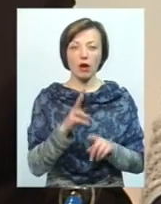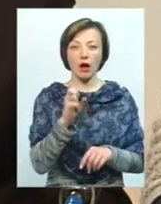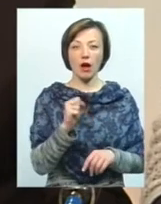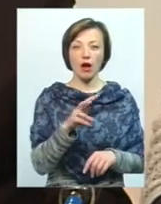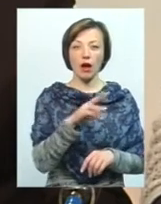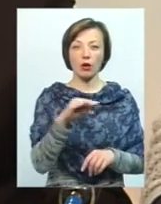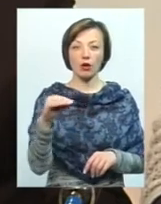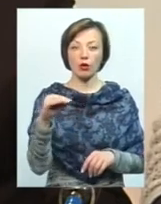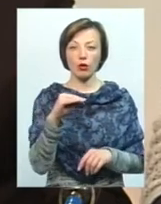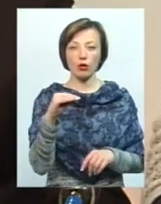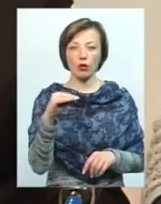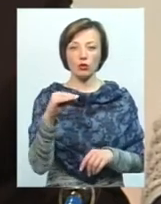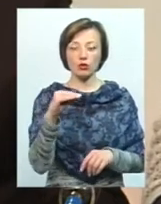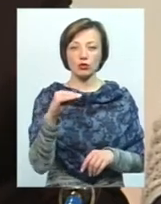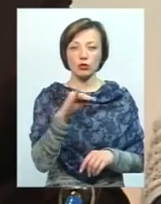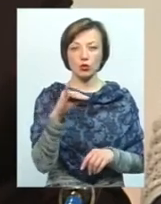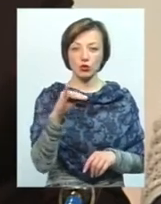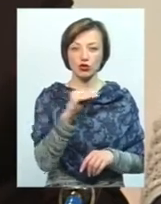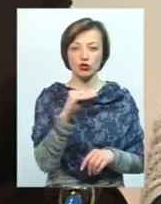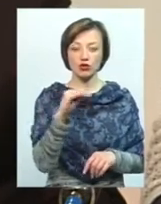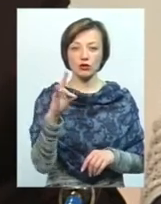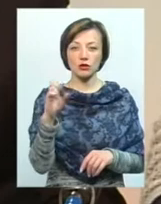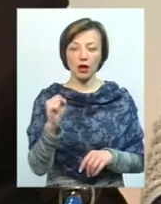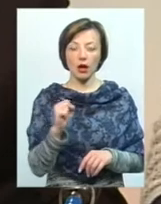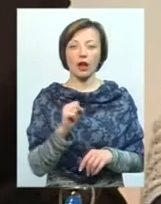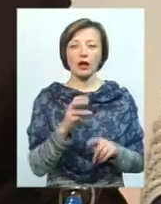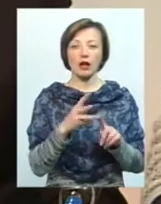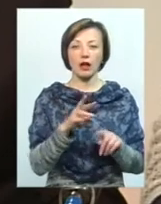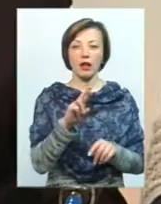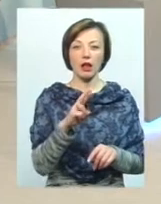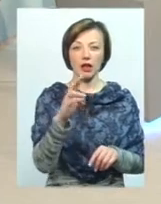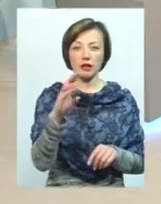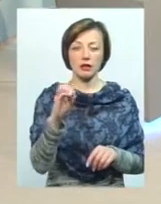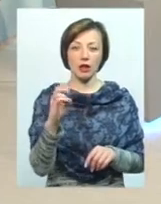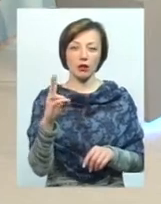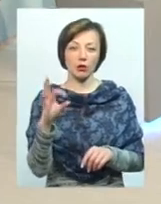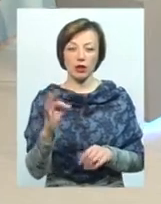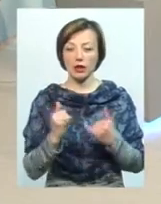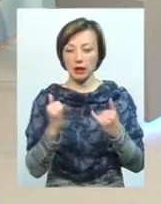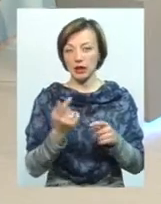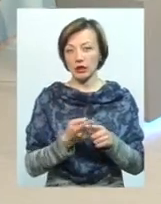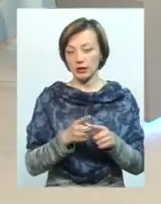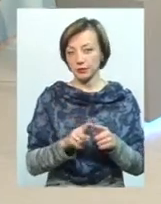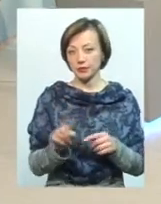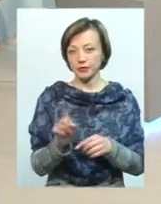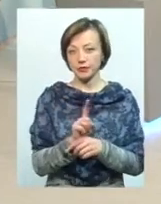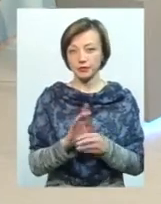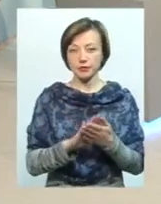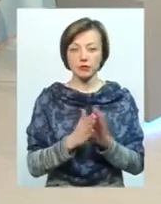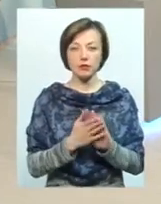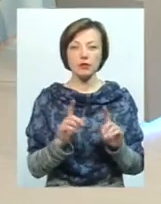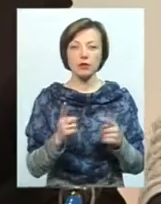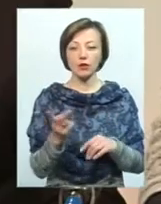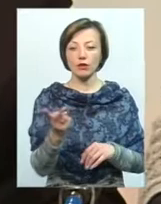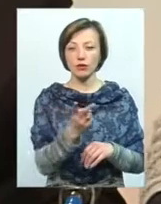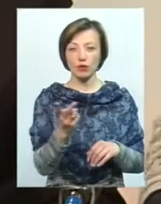Калюжна депутатка і Ясенко. От вони представляють. В принципі, для них це нормальна тенденція, тому що